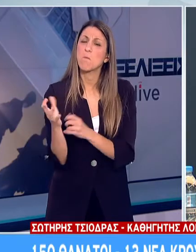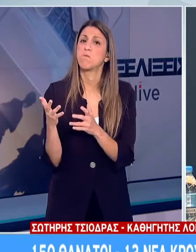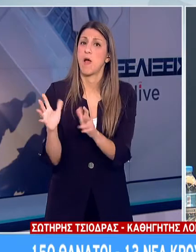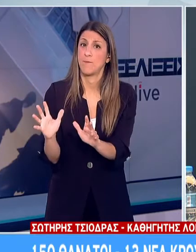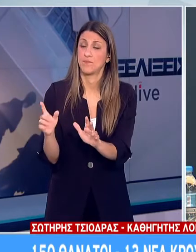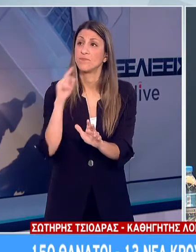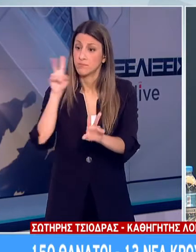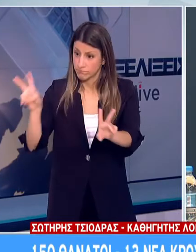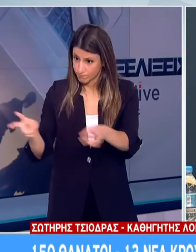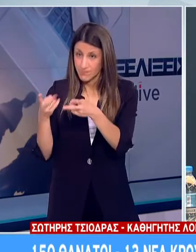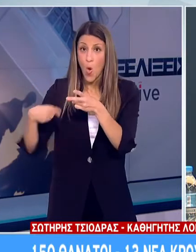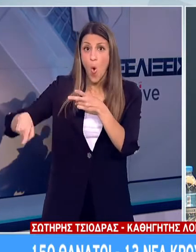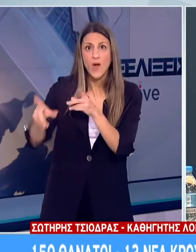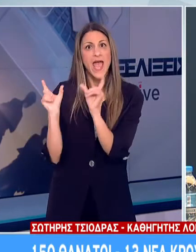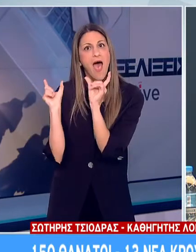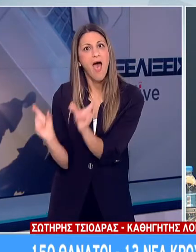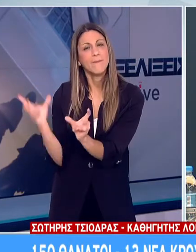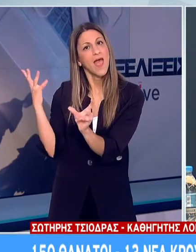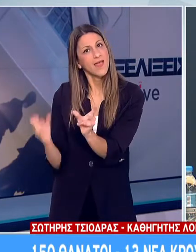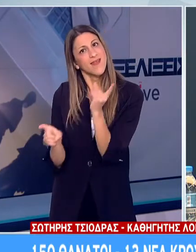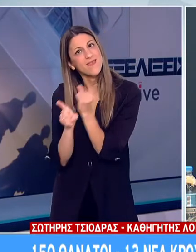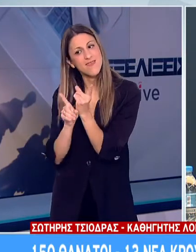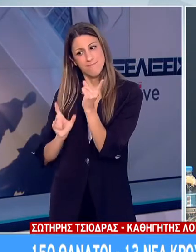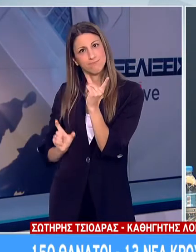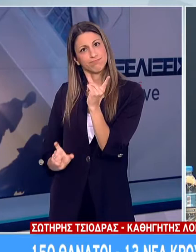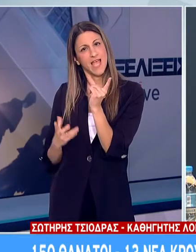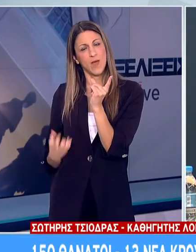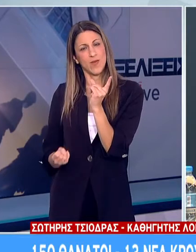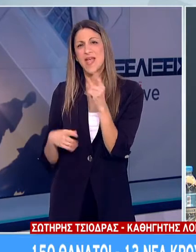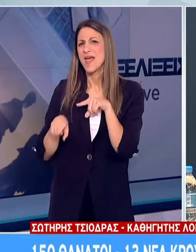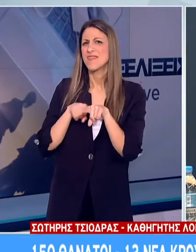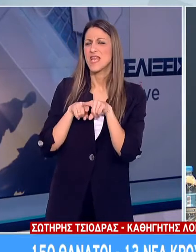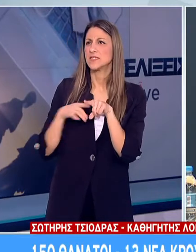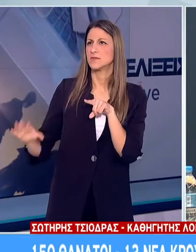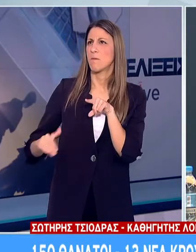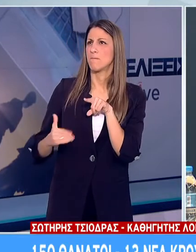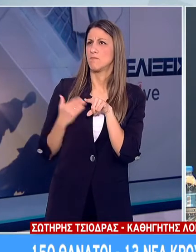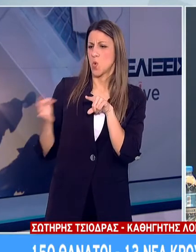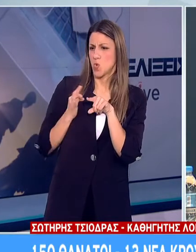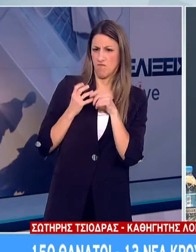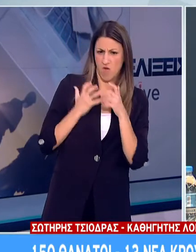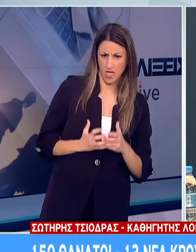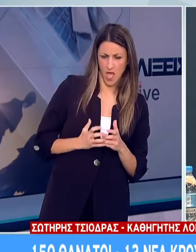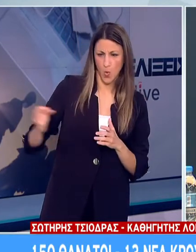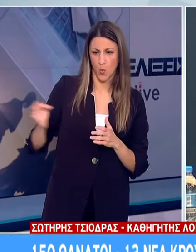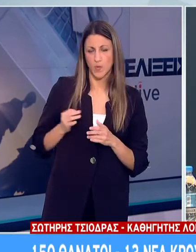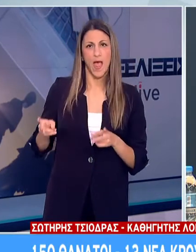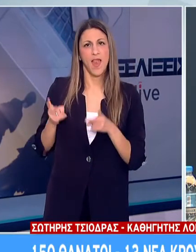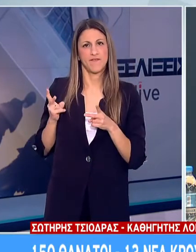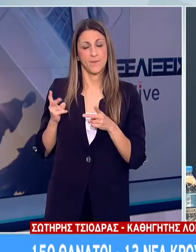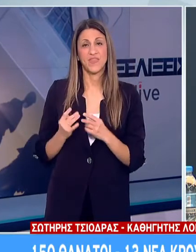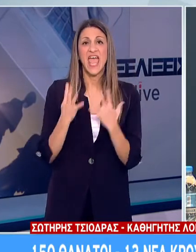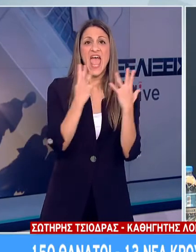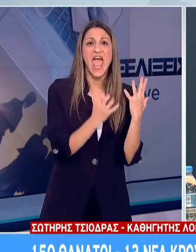Διαπίστωσε παρουσία αντισωμάτων, όπως σας είπα, ανεξάρτητα από κάποιος πέρασε ελαφρά την νόσου ή όχι. Το